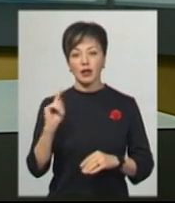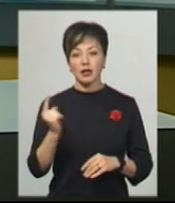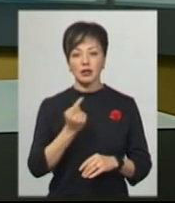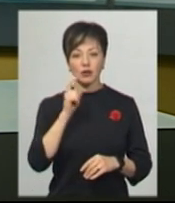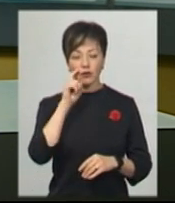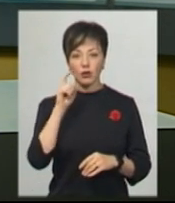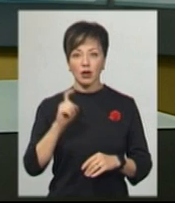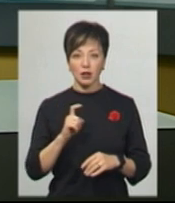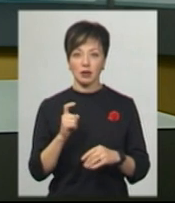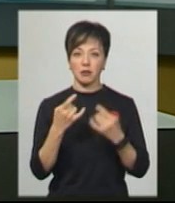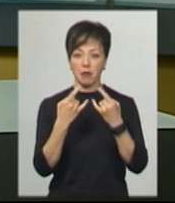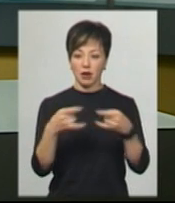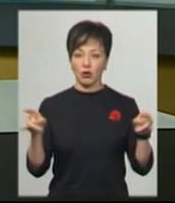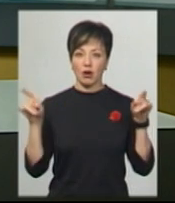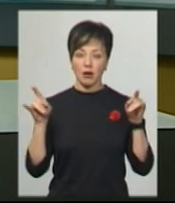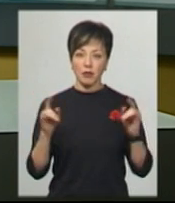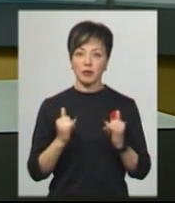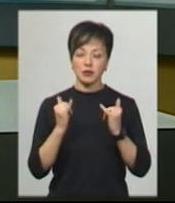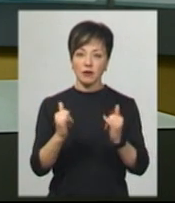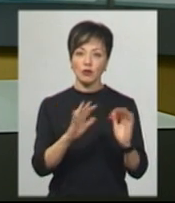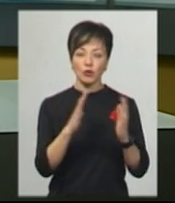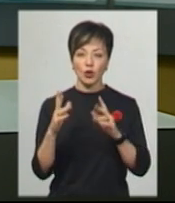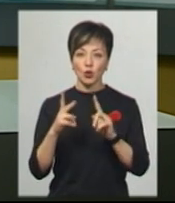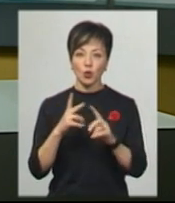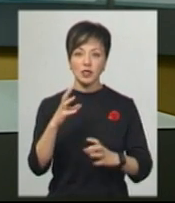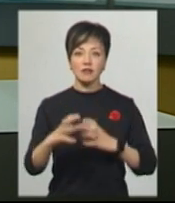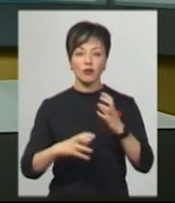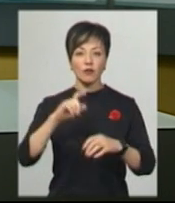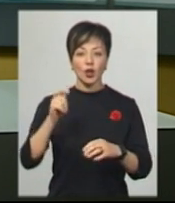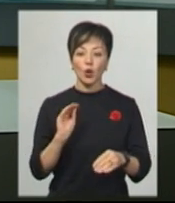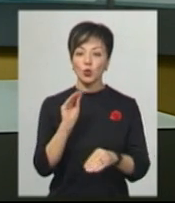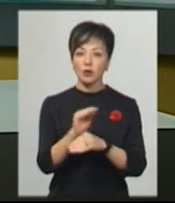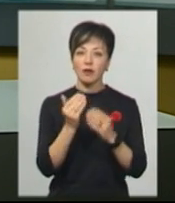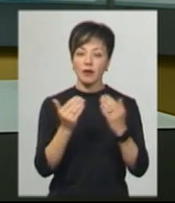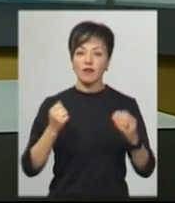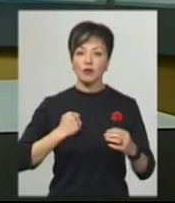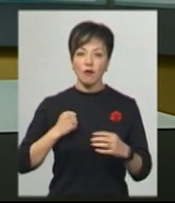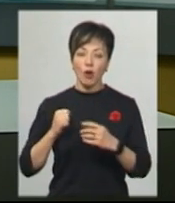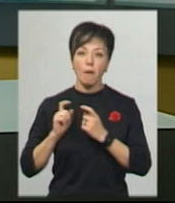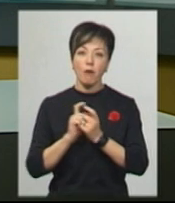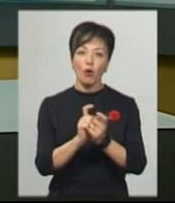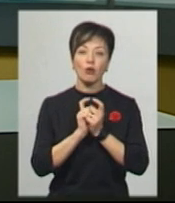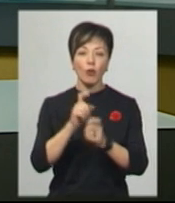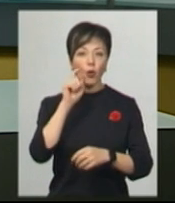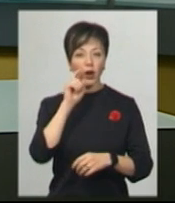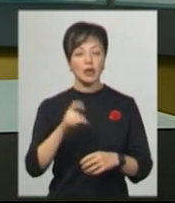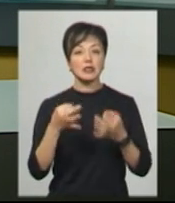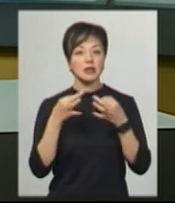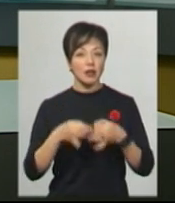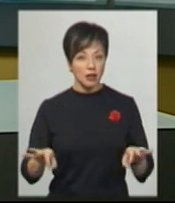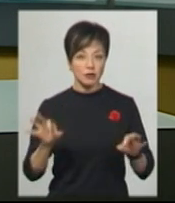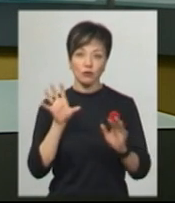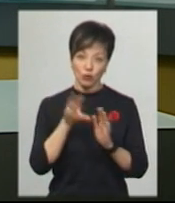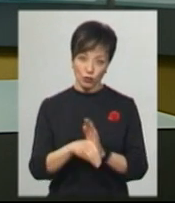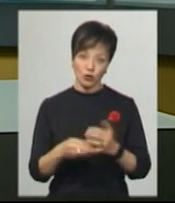Україні панорамі, присвяченій подіям Другої світової війни, додадуть експонати військової боротьби України за незалежність. В тому